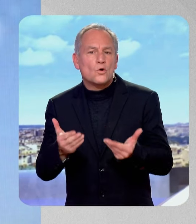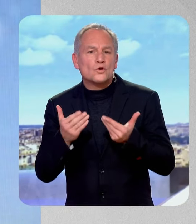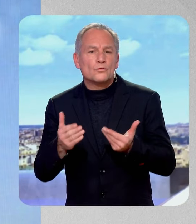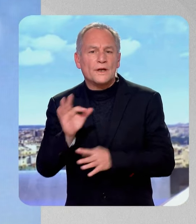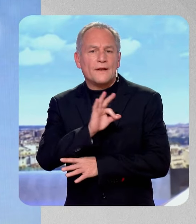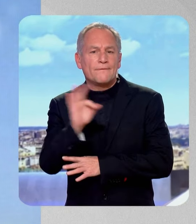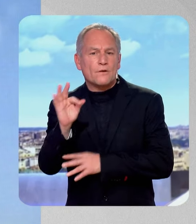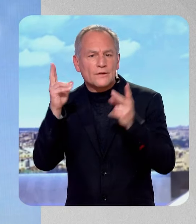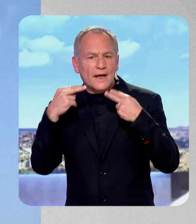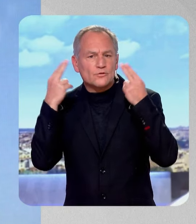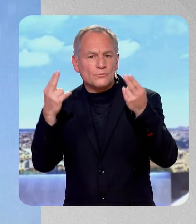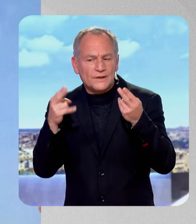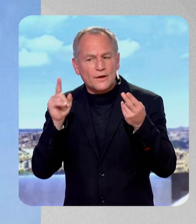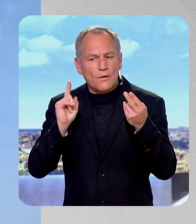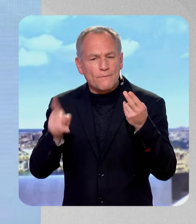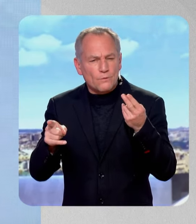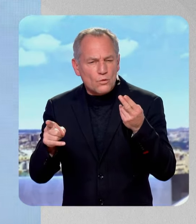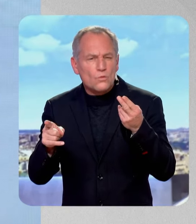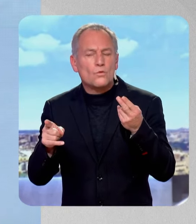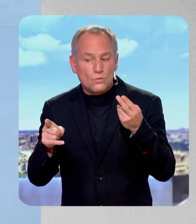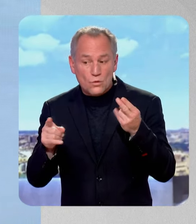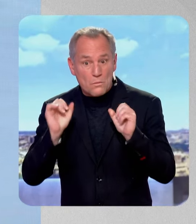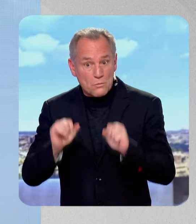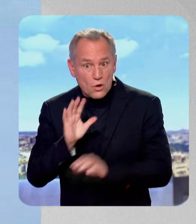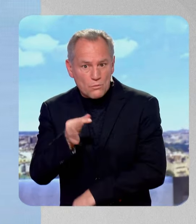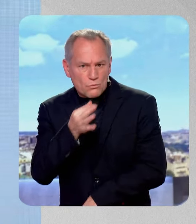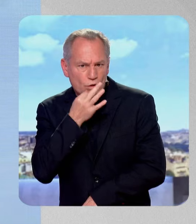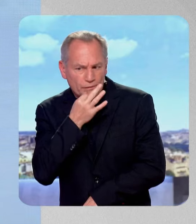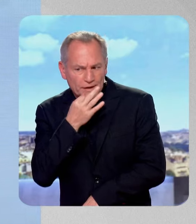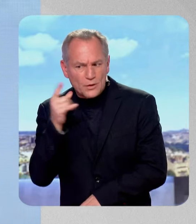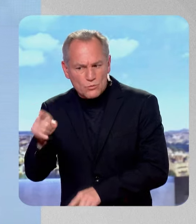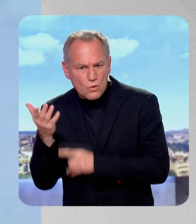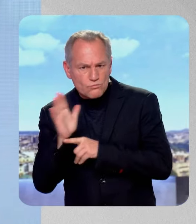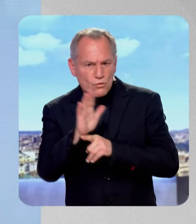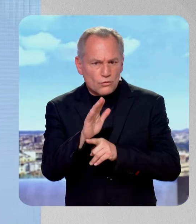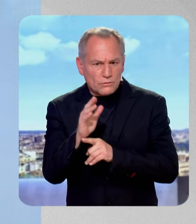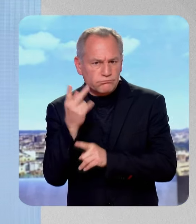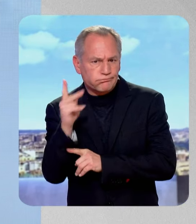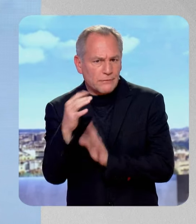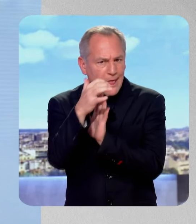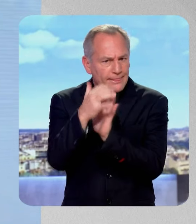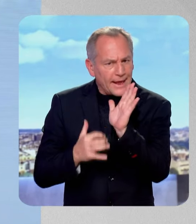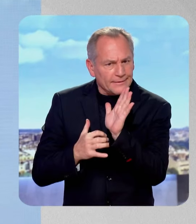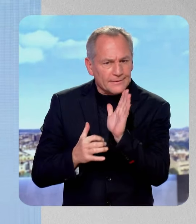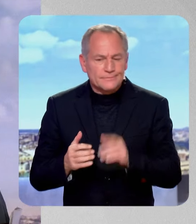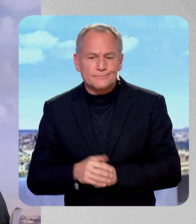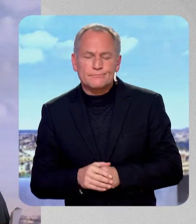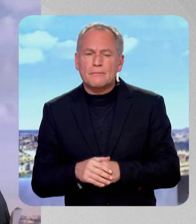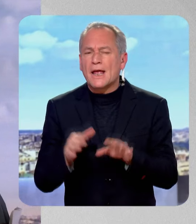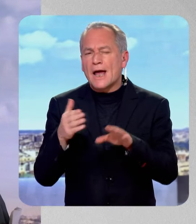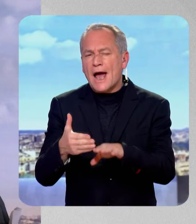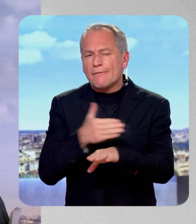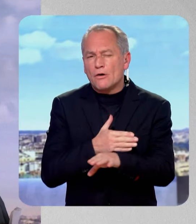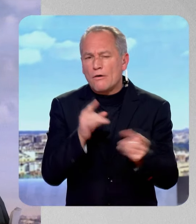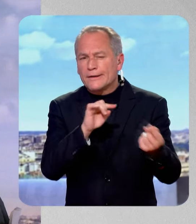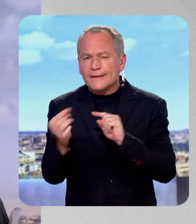insoumise, ça veut dire en gros que vous avez l'occasion, l'opportunité de présenter les textes de votre choix. On va y revenir, mais d'abord le débat sur la censure, si vous le voulez bien, parce que